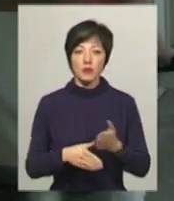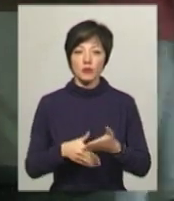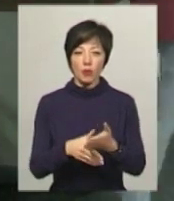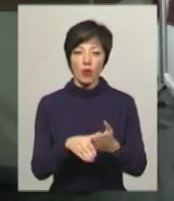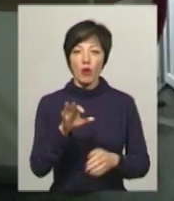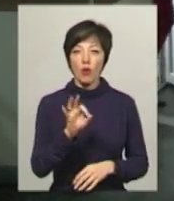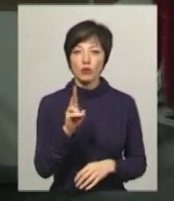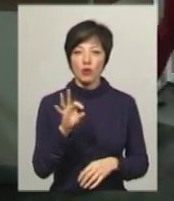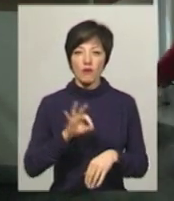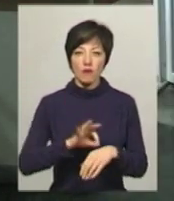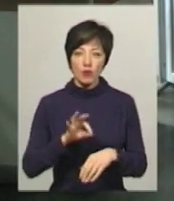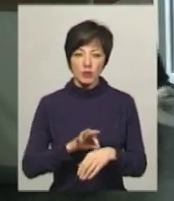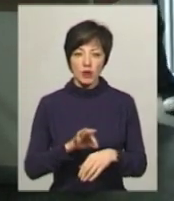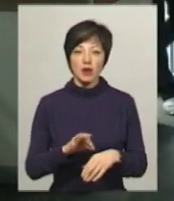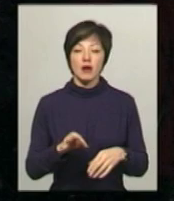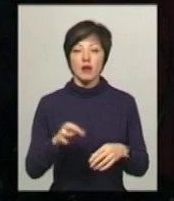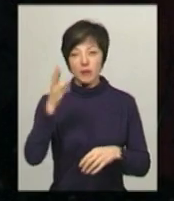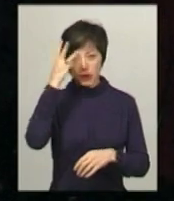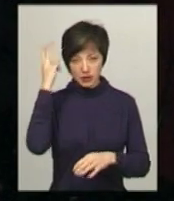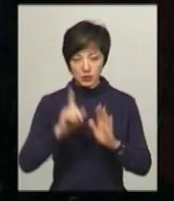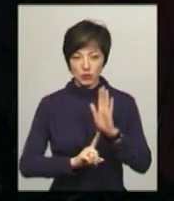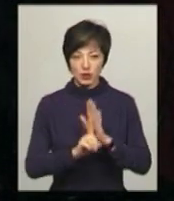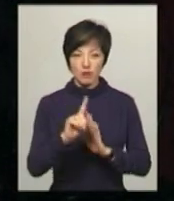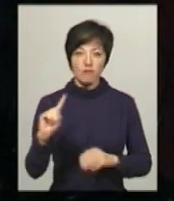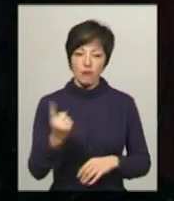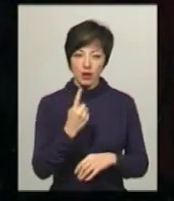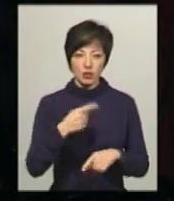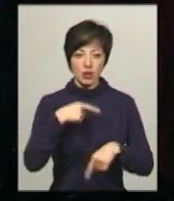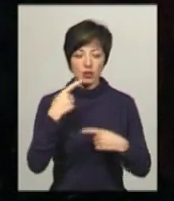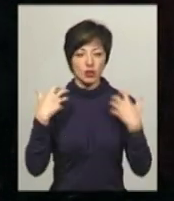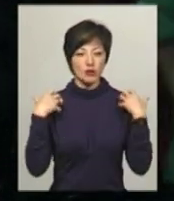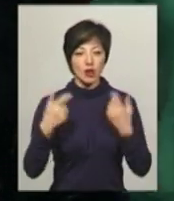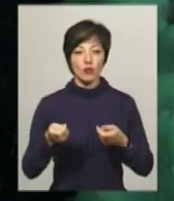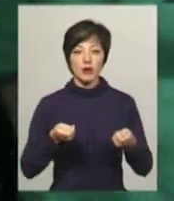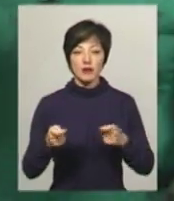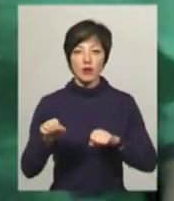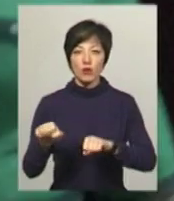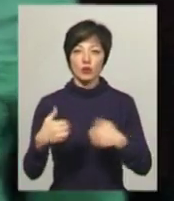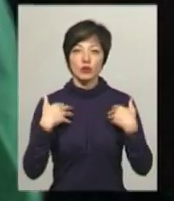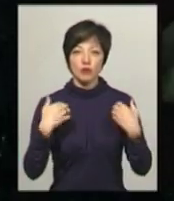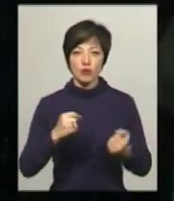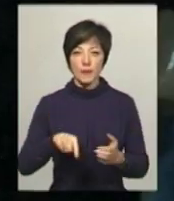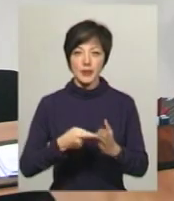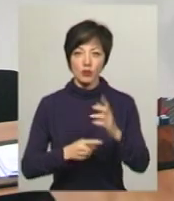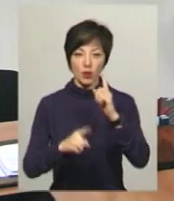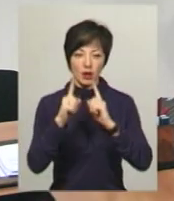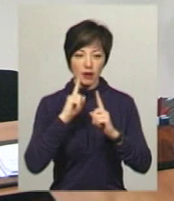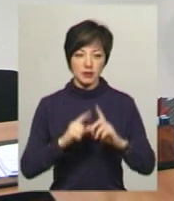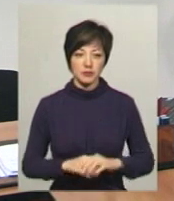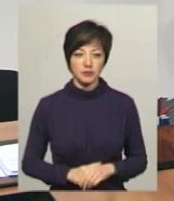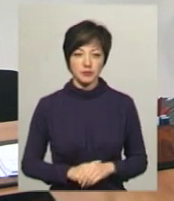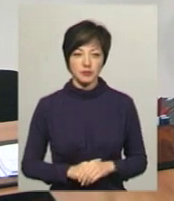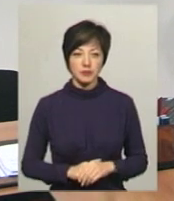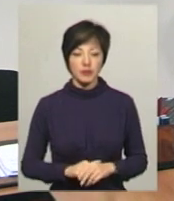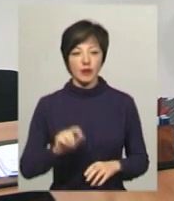онкохворим, які потребують гормонно-терапії, у Хмельницькому запустили вперше, каже начальник управління охорони здоров'я Хмельницької міської ради Борис Ткач.